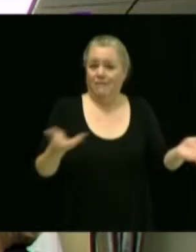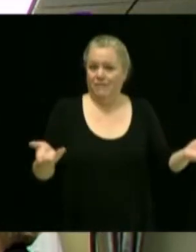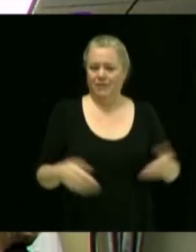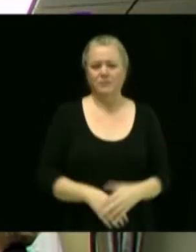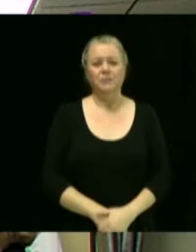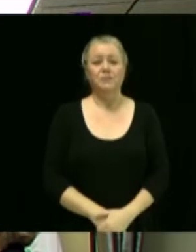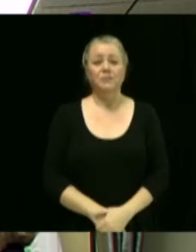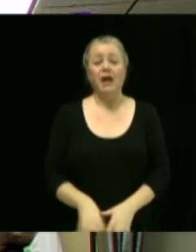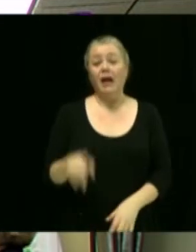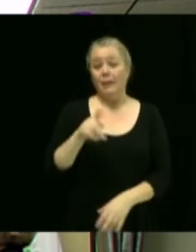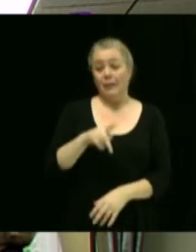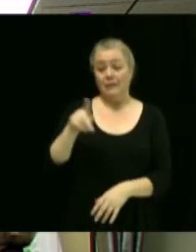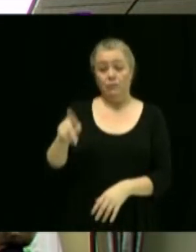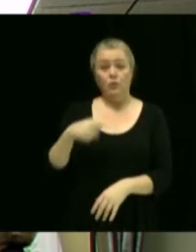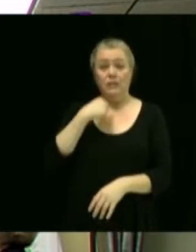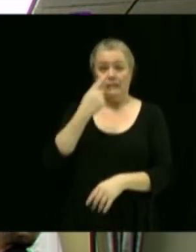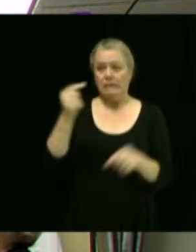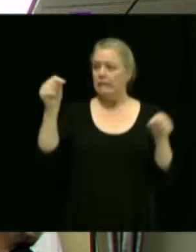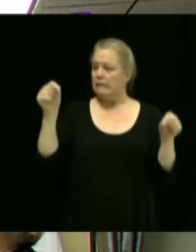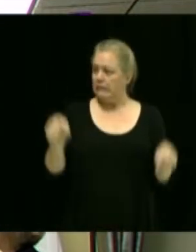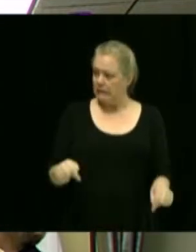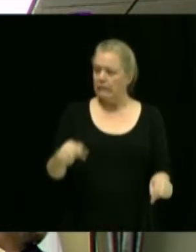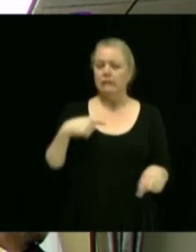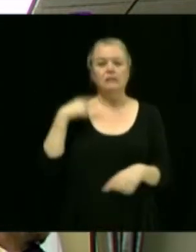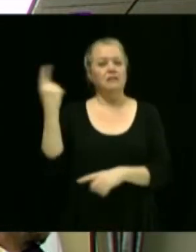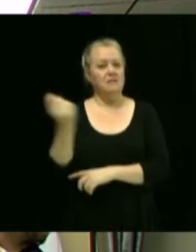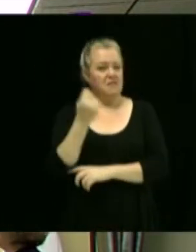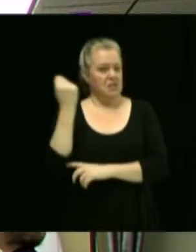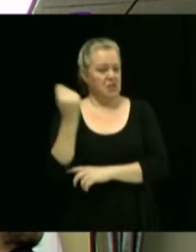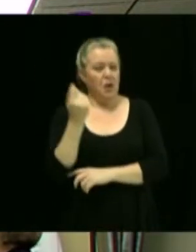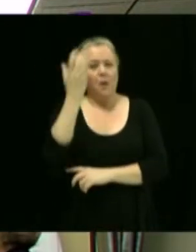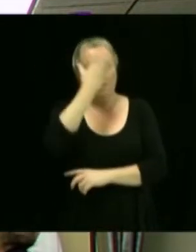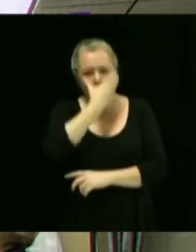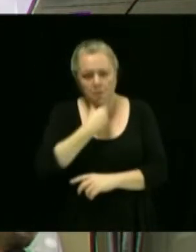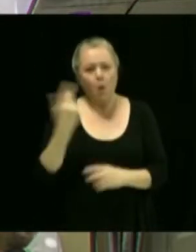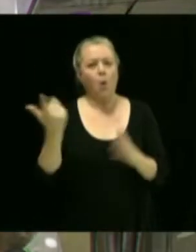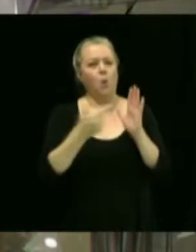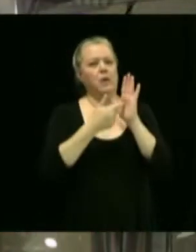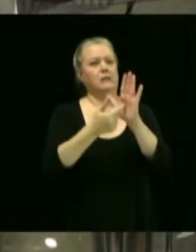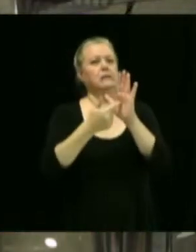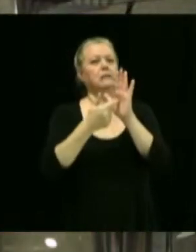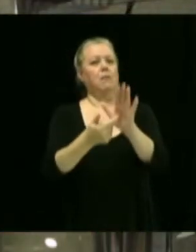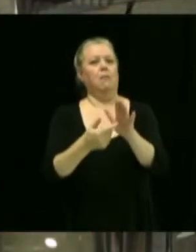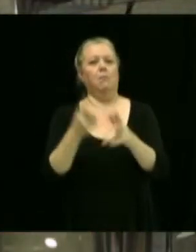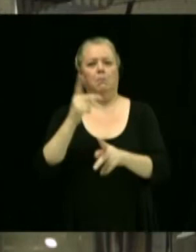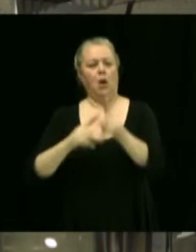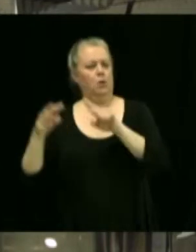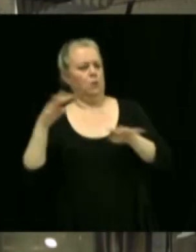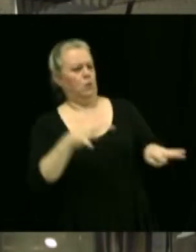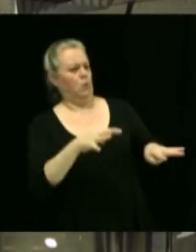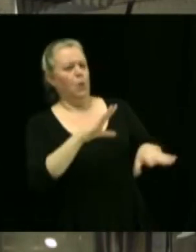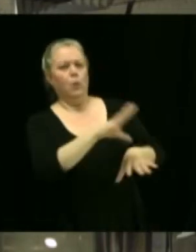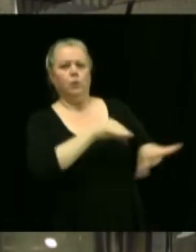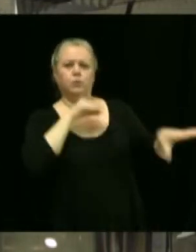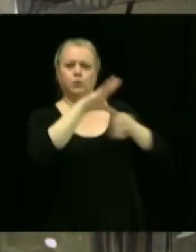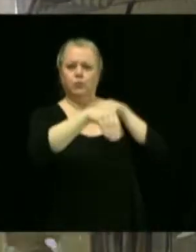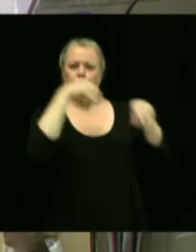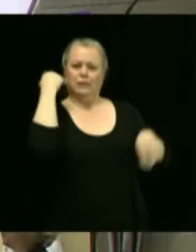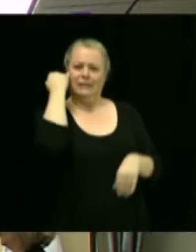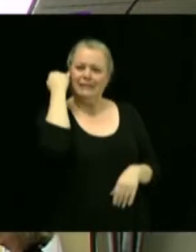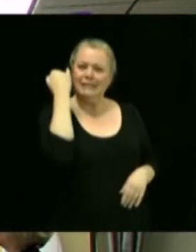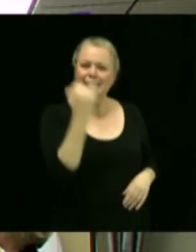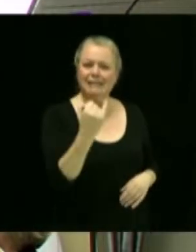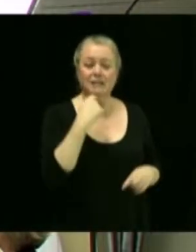inspirants font de Victoriaville, comme on le soulignait tantôt, le leader en accessibilité universelle au Québec et par-delà nos frontières